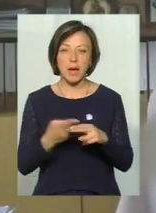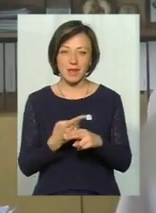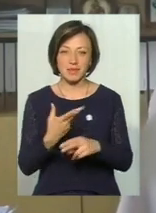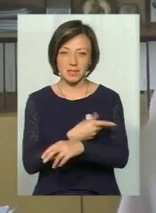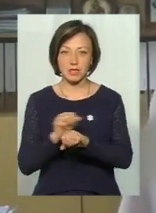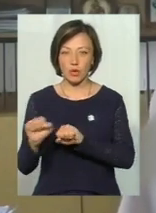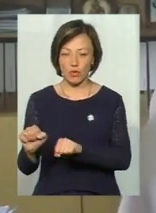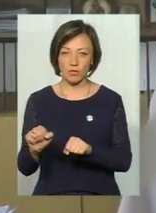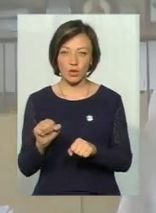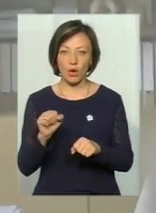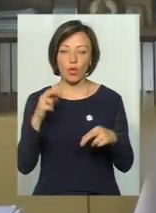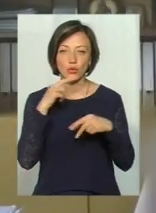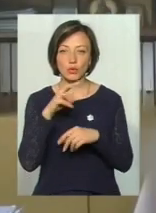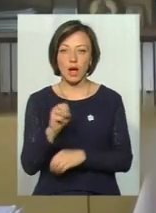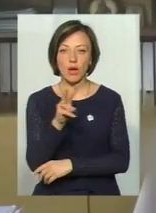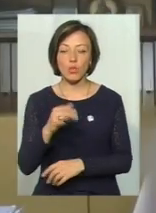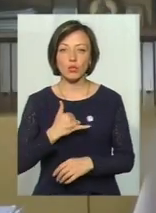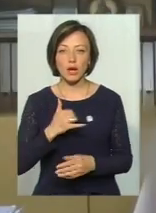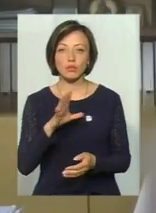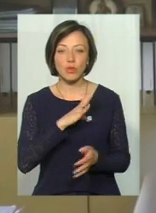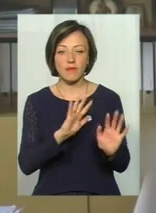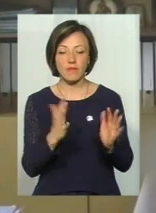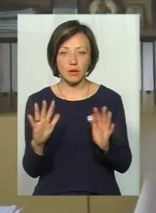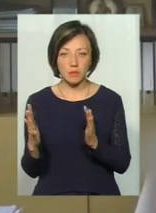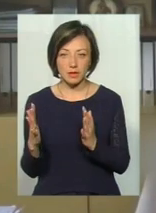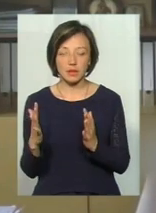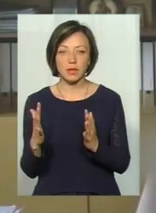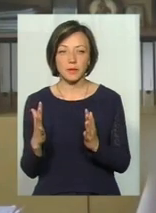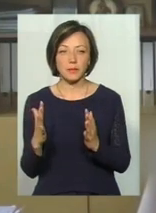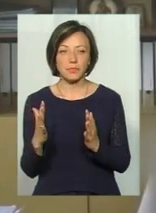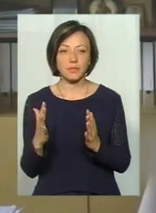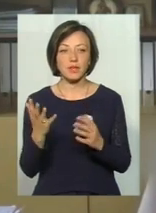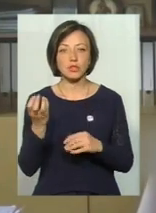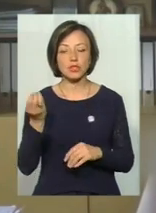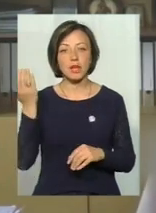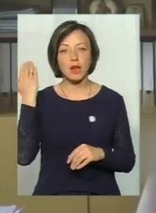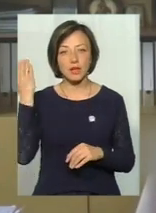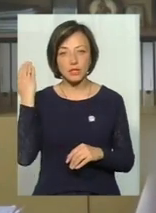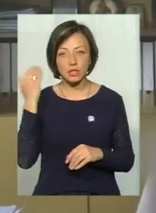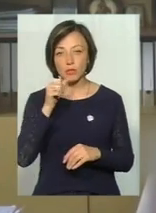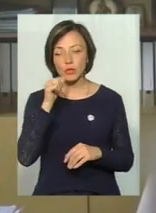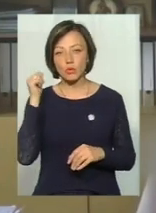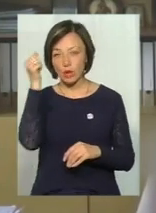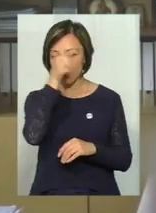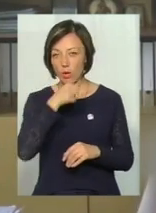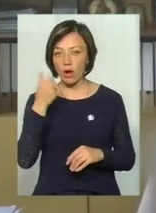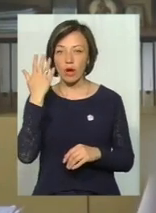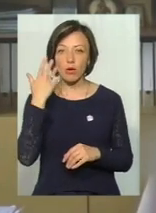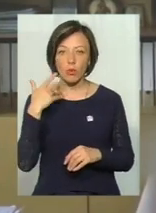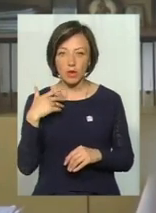сироватки отрути, годюки. У нас були приклади ще раніше, в тих минулих роках, коли